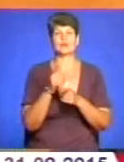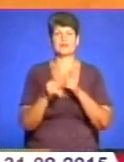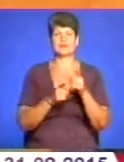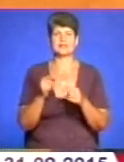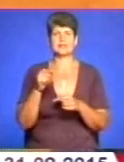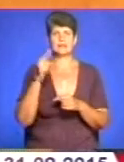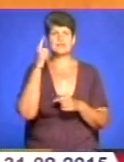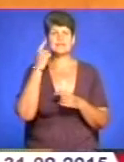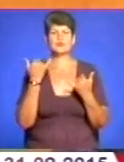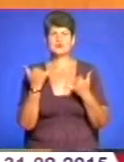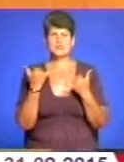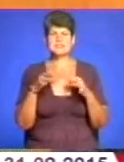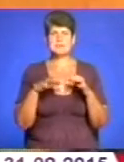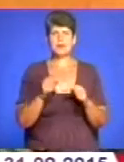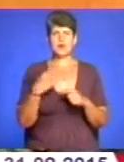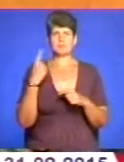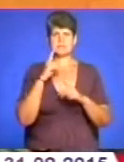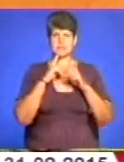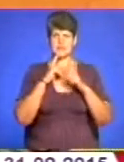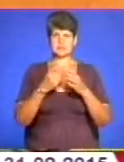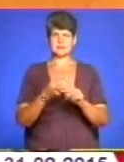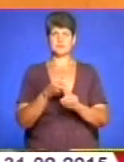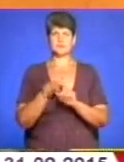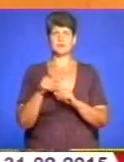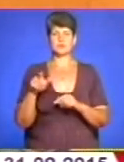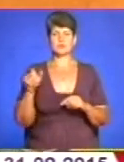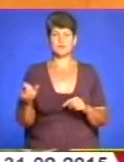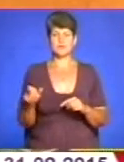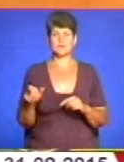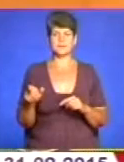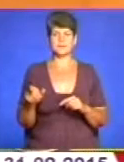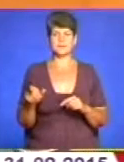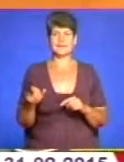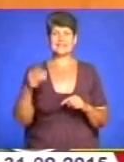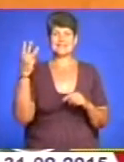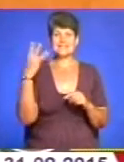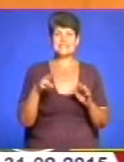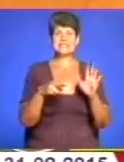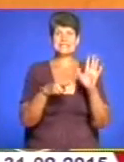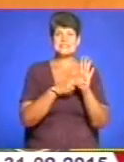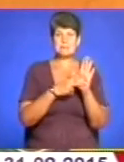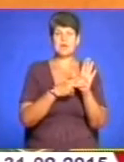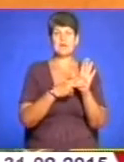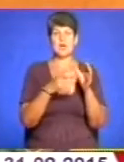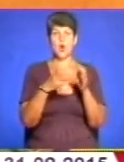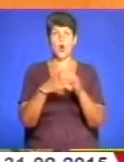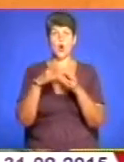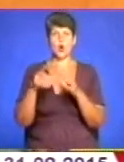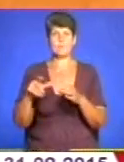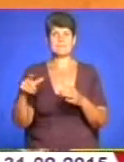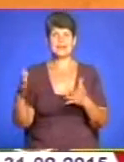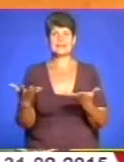позиція, яку сьогодні займає обласна рада відносно громад, відносно позицій 37 громад, котрі